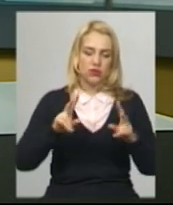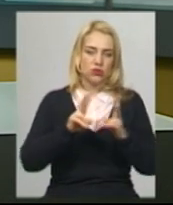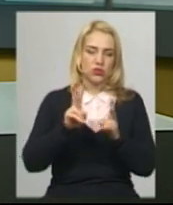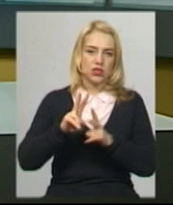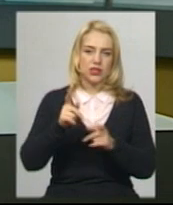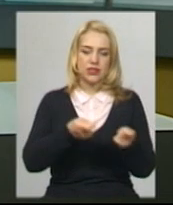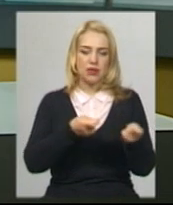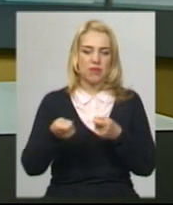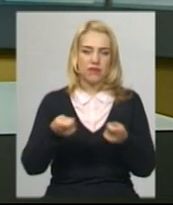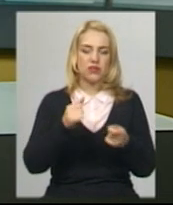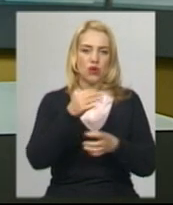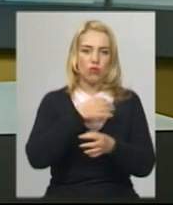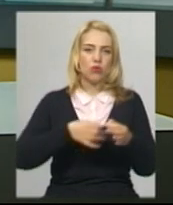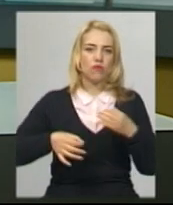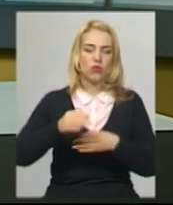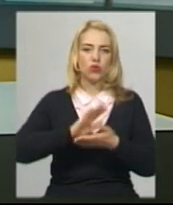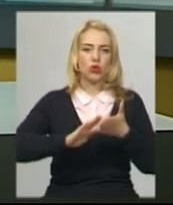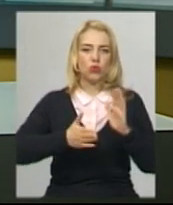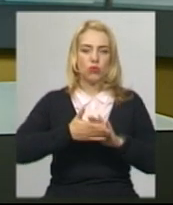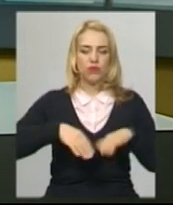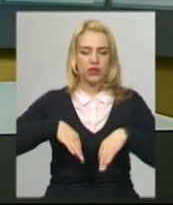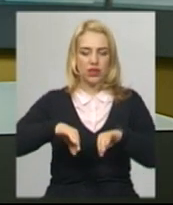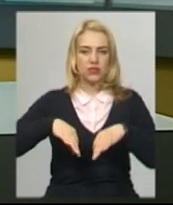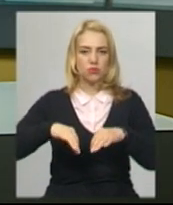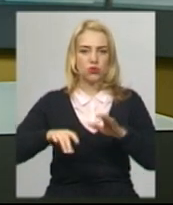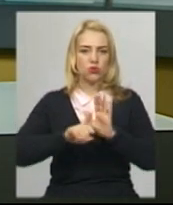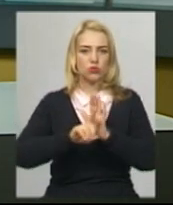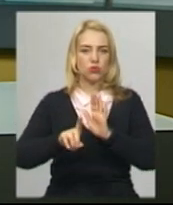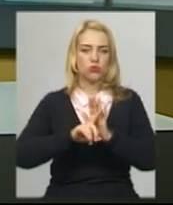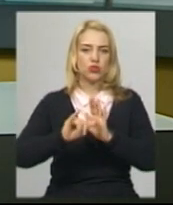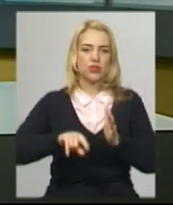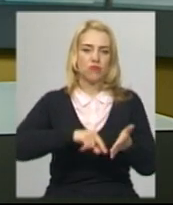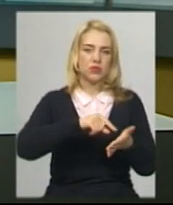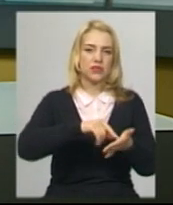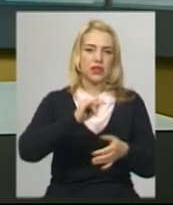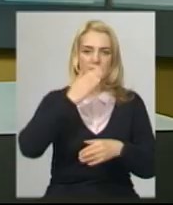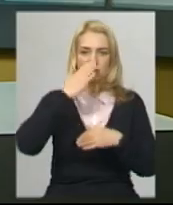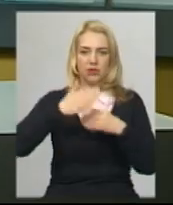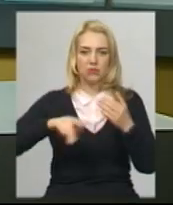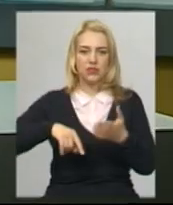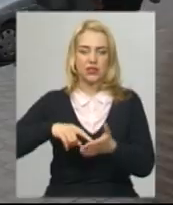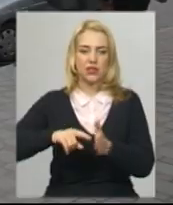із перевізниками і обговорювали умови транспортного сполучення в містах та на приміських маршрутах.